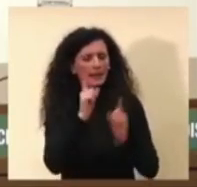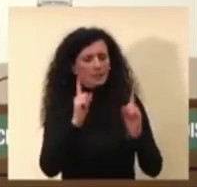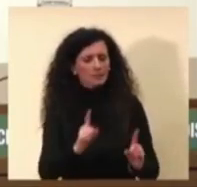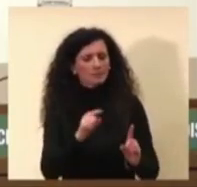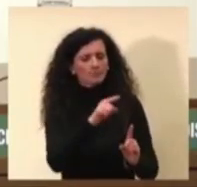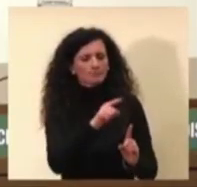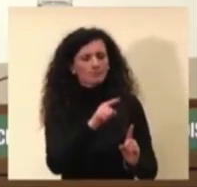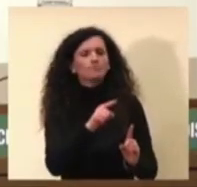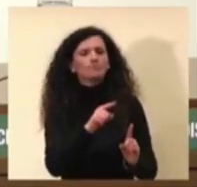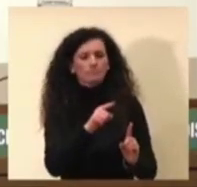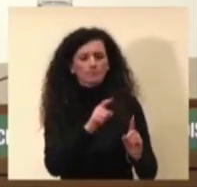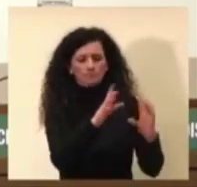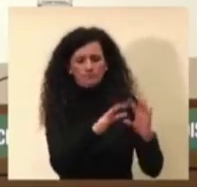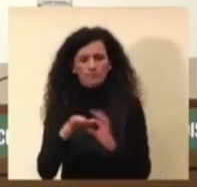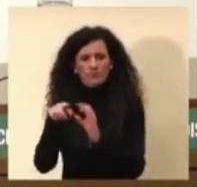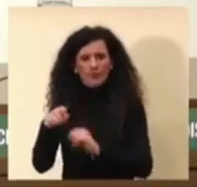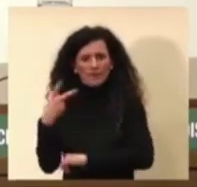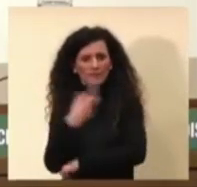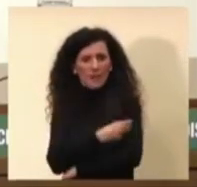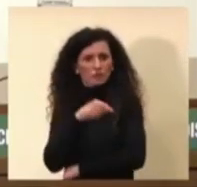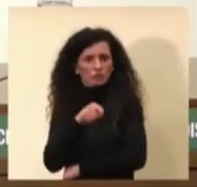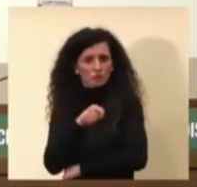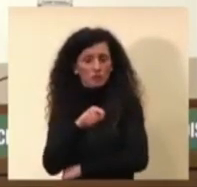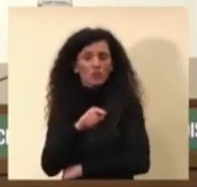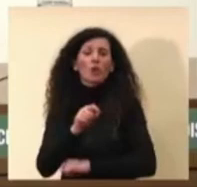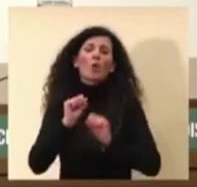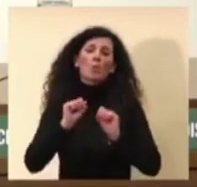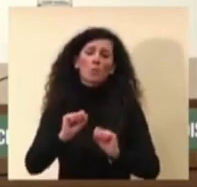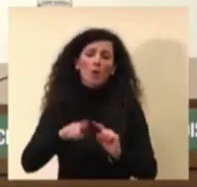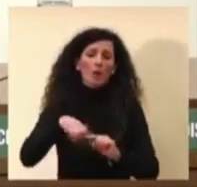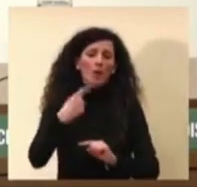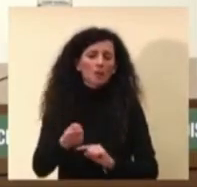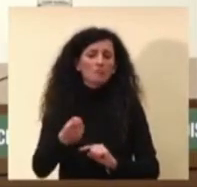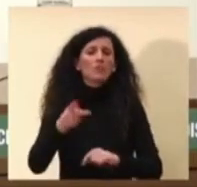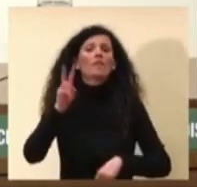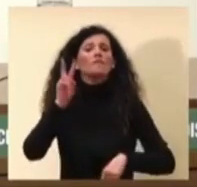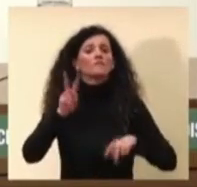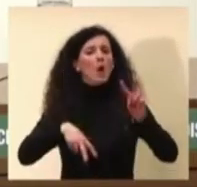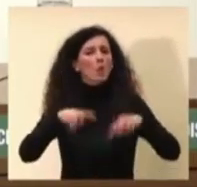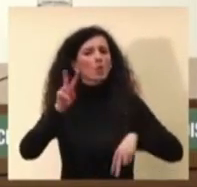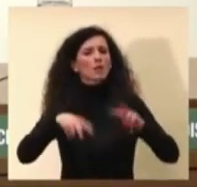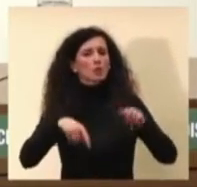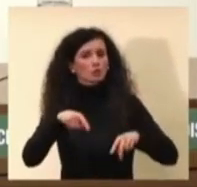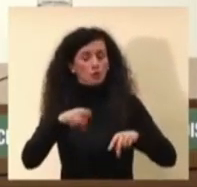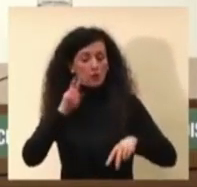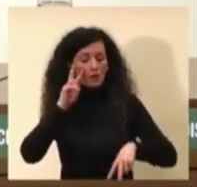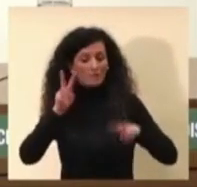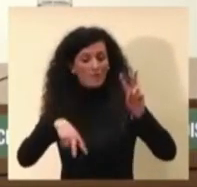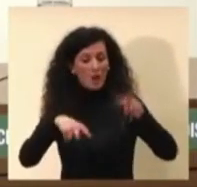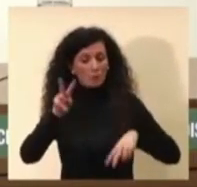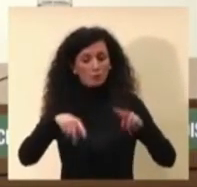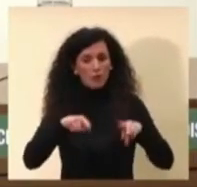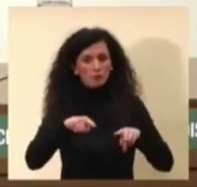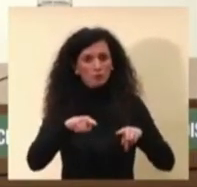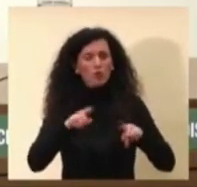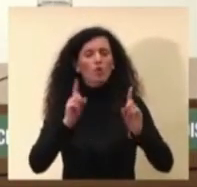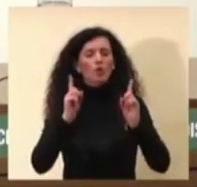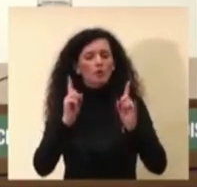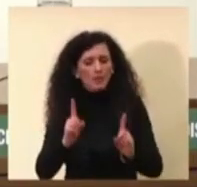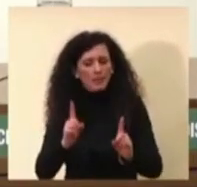che poi possa portare alle valutazioni relative all